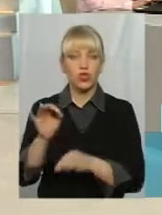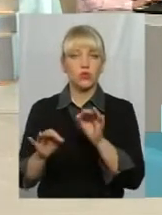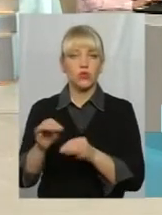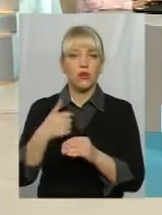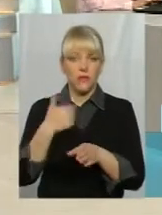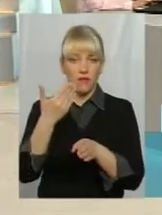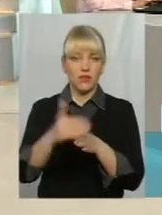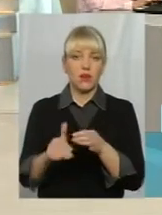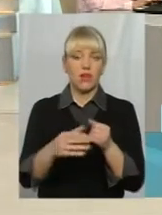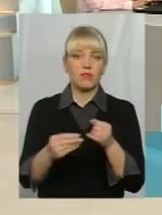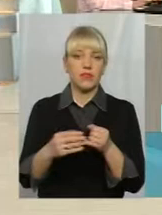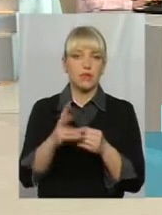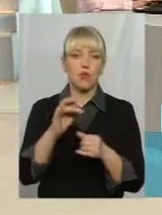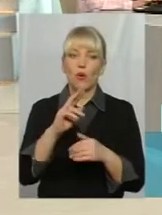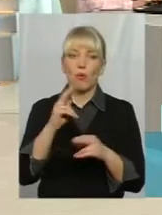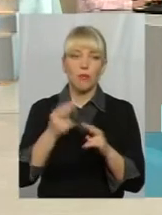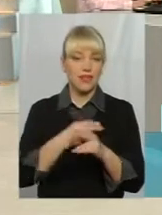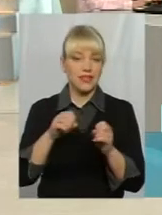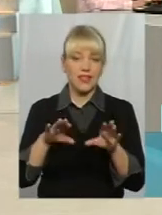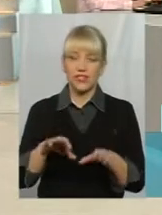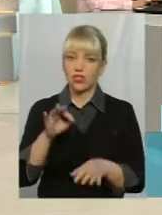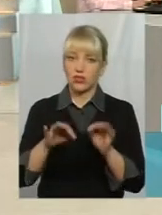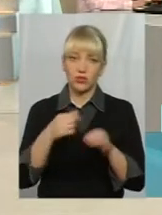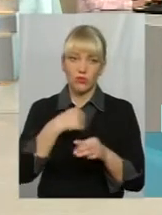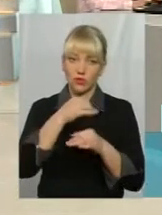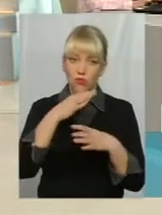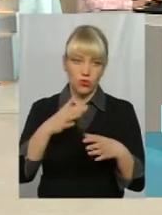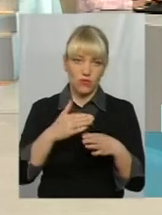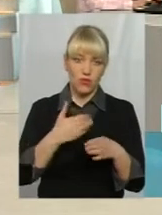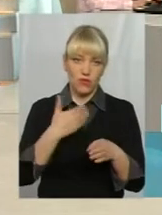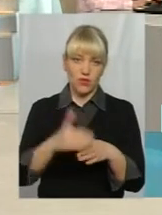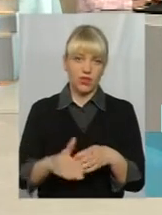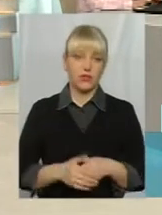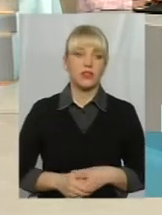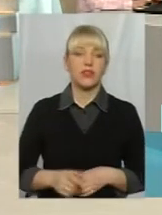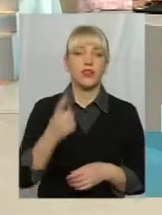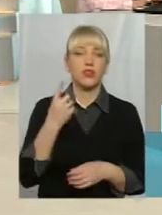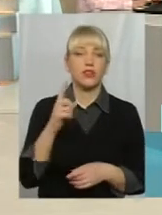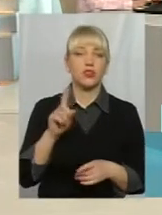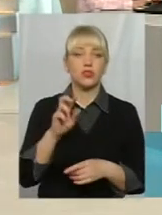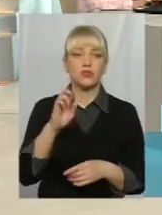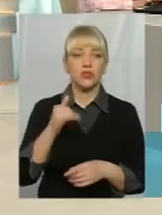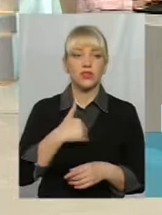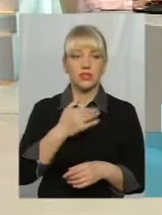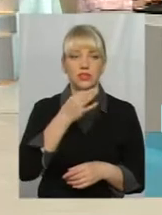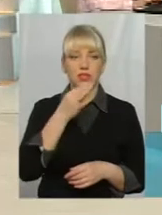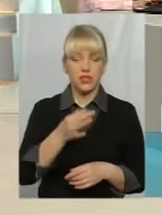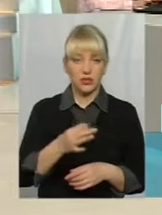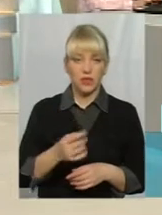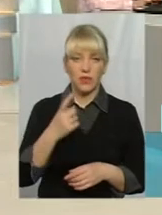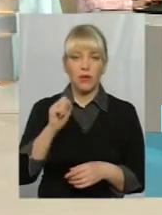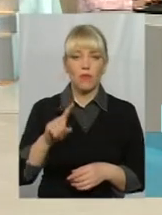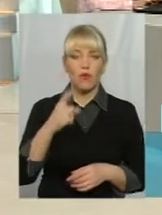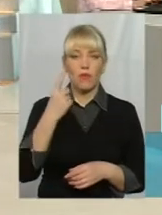виділяємо ті паї. Але, знову ж, без рішення суду ми не маємо права цього робити. Єдине, що я, звісно, хотів би сказати по першому питанні, я